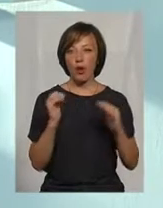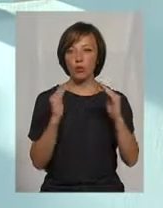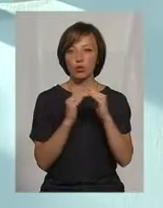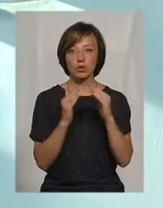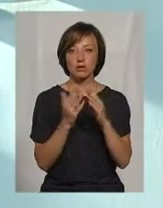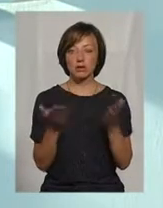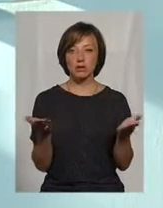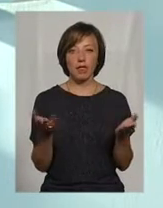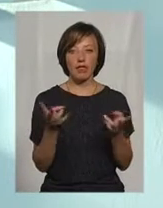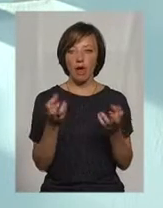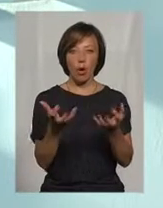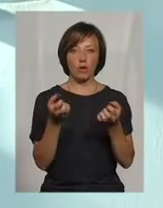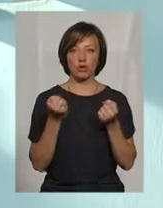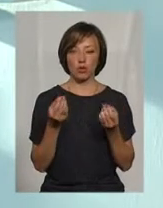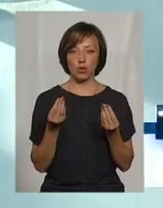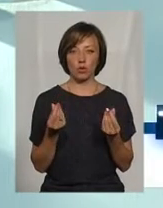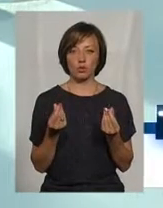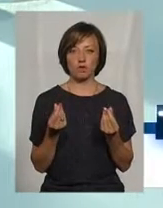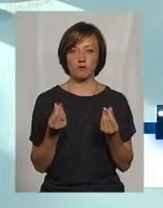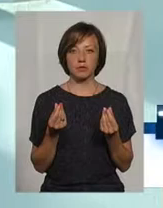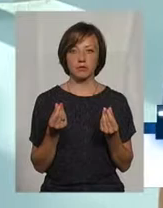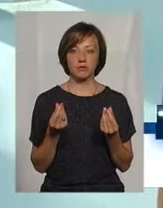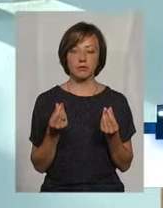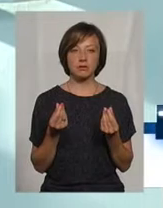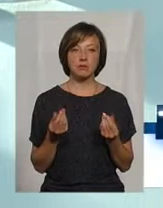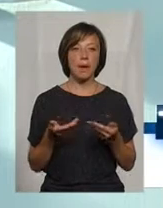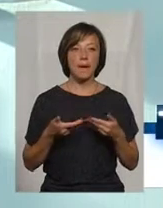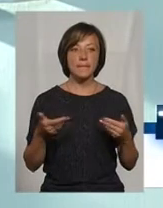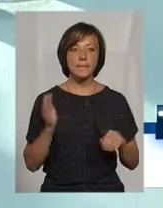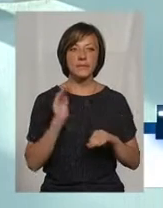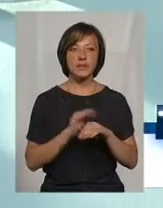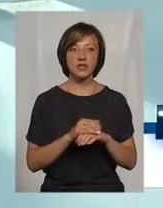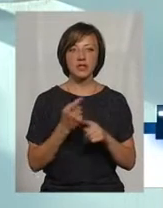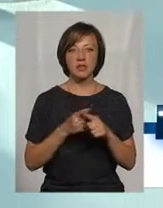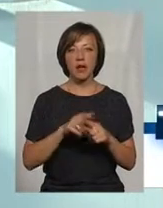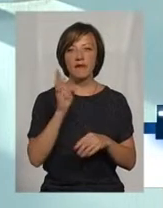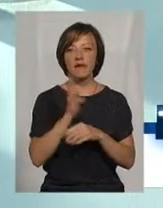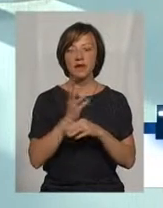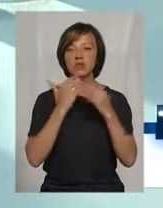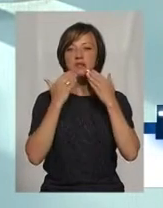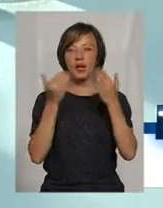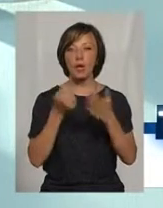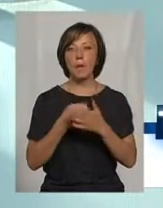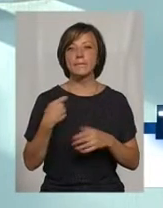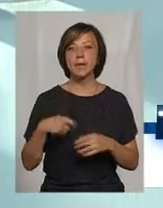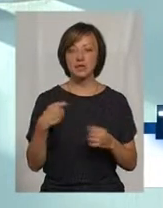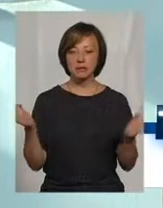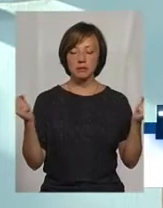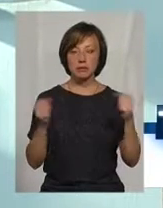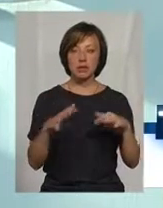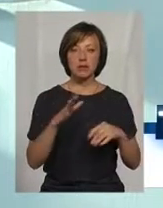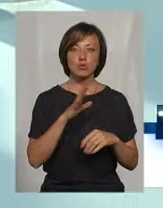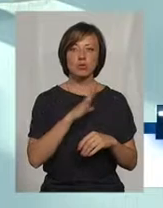не отримують коштів. Ми, фактично, це було відеозвернення до президента, ми збиралися якраз.